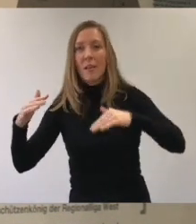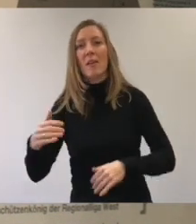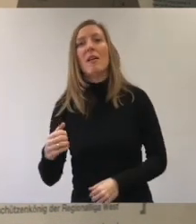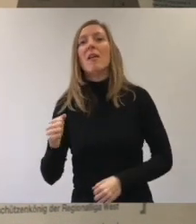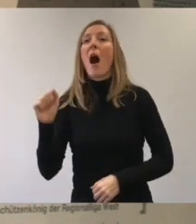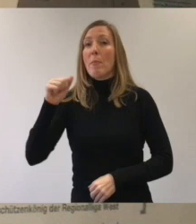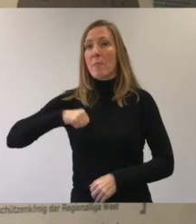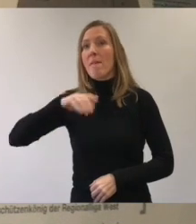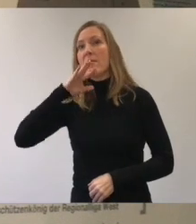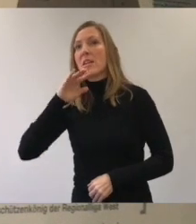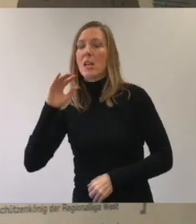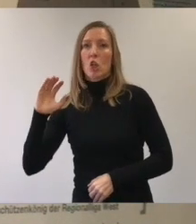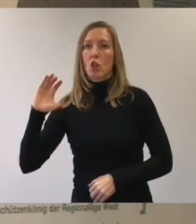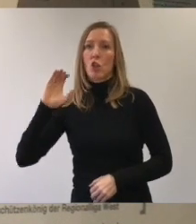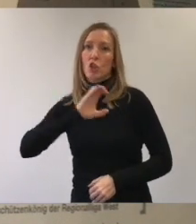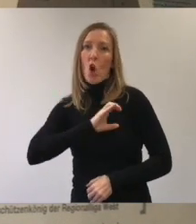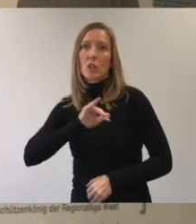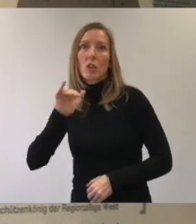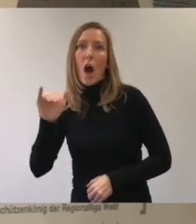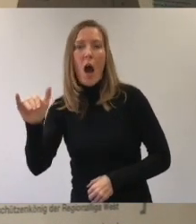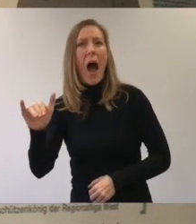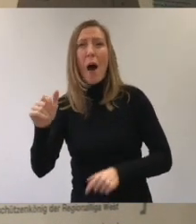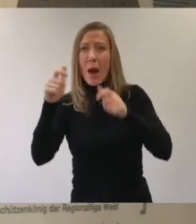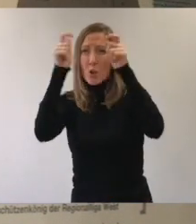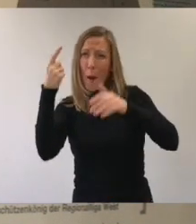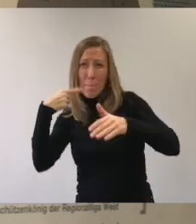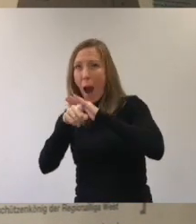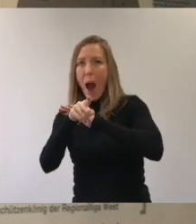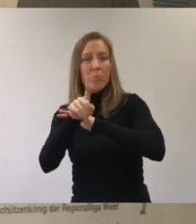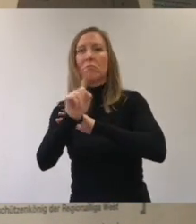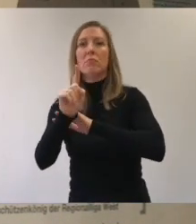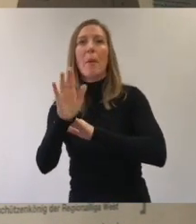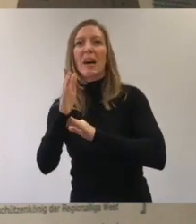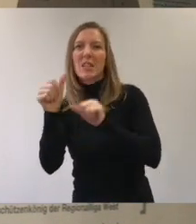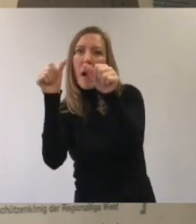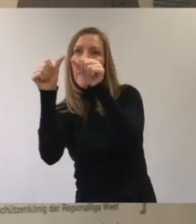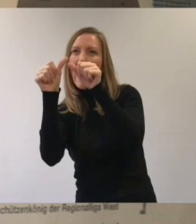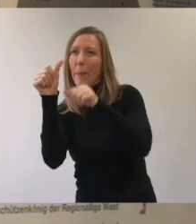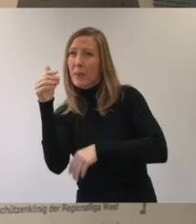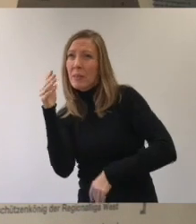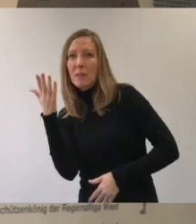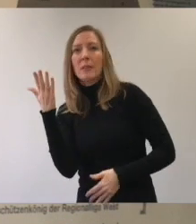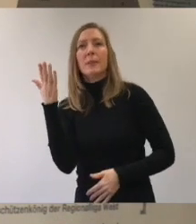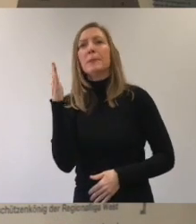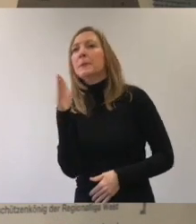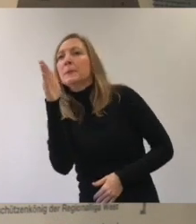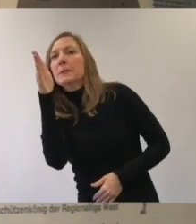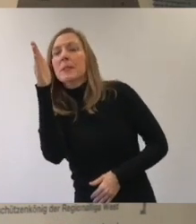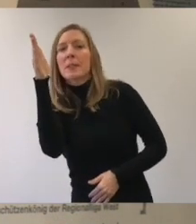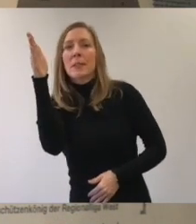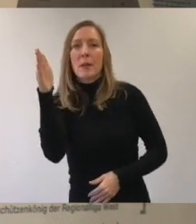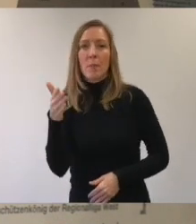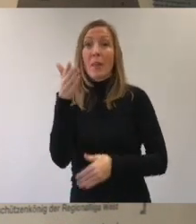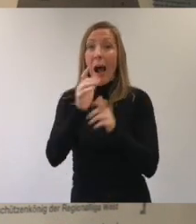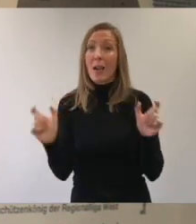Bielefeld hat viele Torchancen. Aber der Ball geht nicht ins Tor. Ein paar Mal ist es richtig knapp. Zur